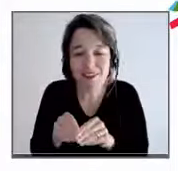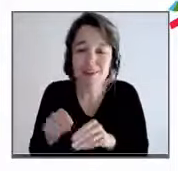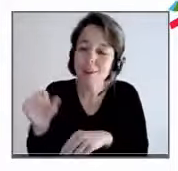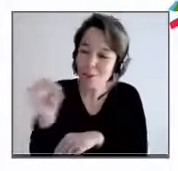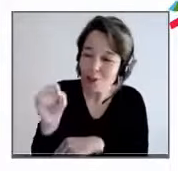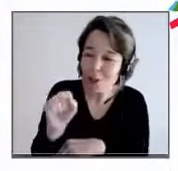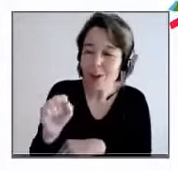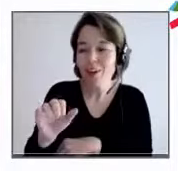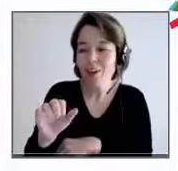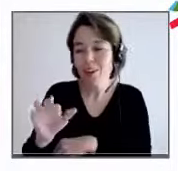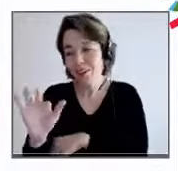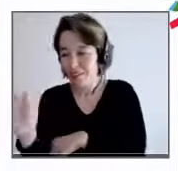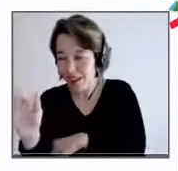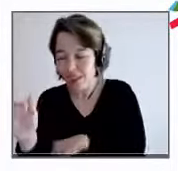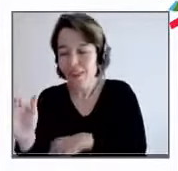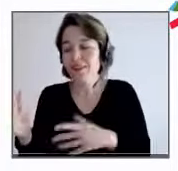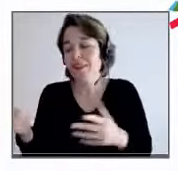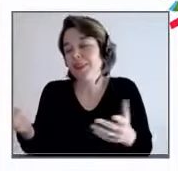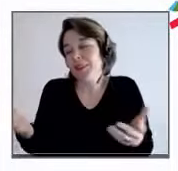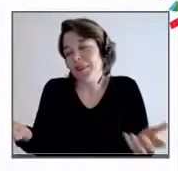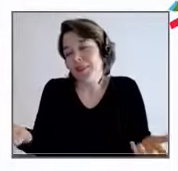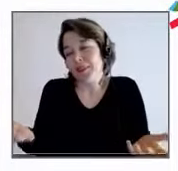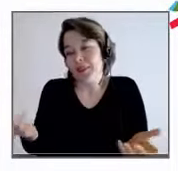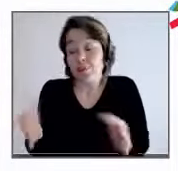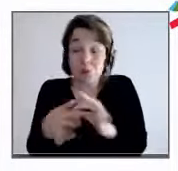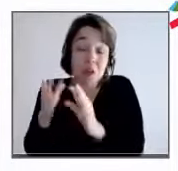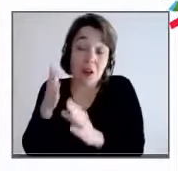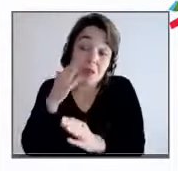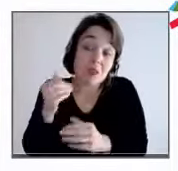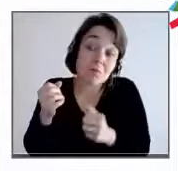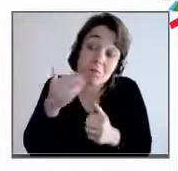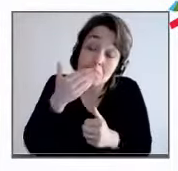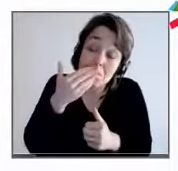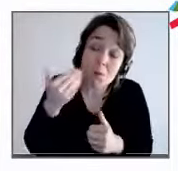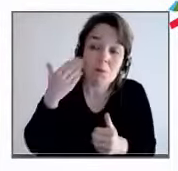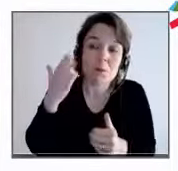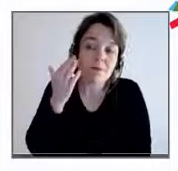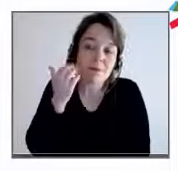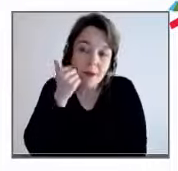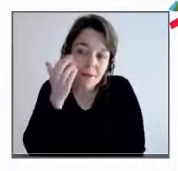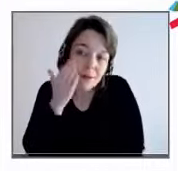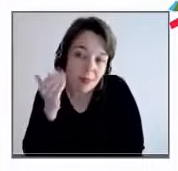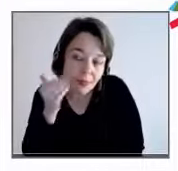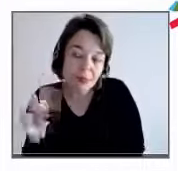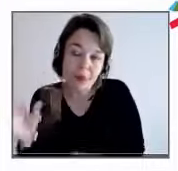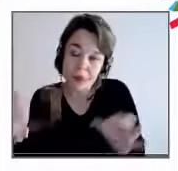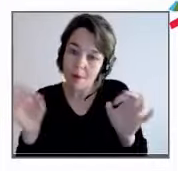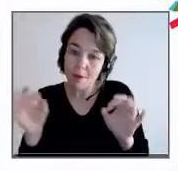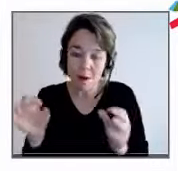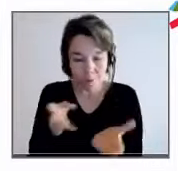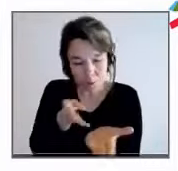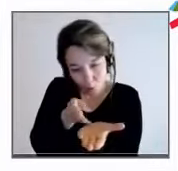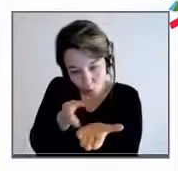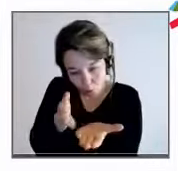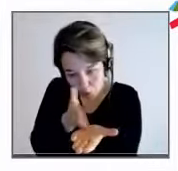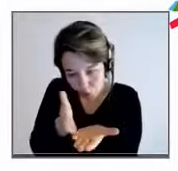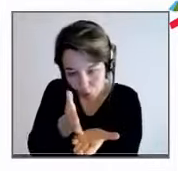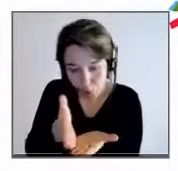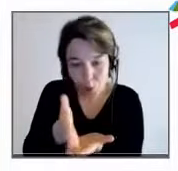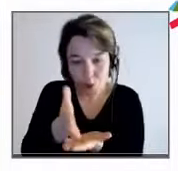un lien. Si ce n pas affectif, tant mieux si c'est affectif. Mais si ce n pas affectif, c'est le sens du projet et c'est la manière d'accompagner ce projet.